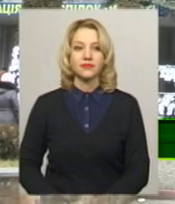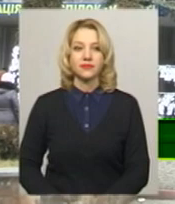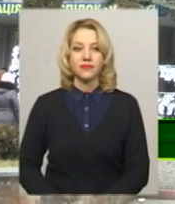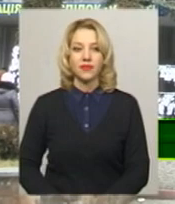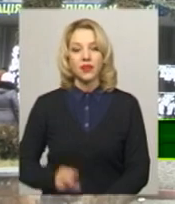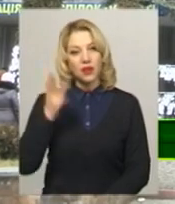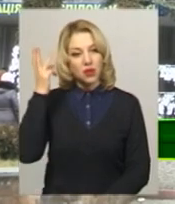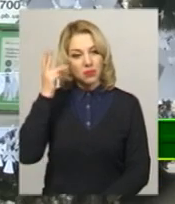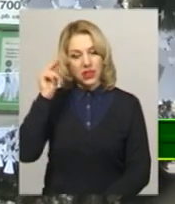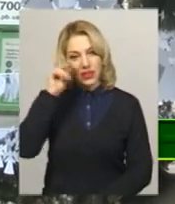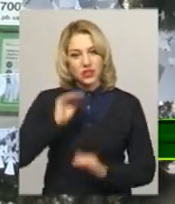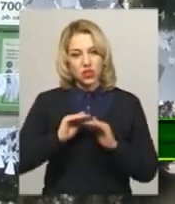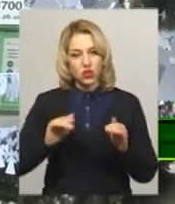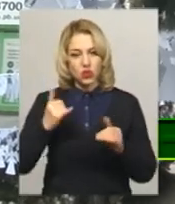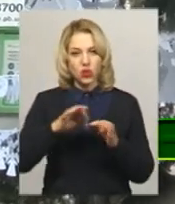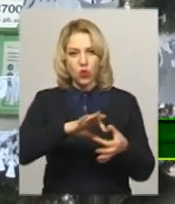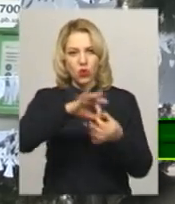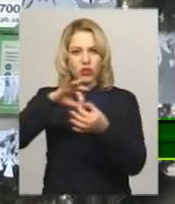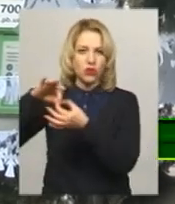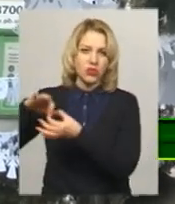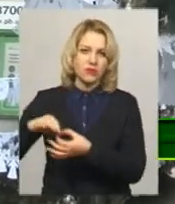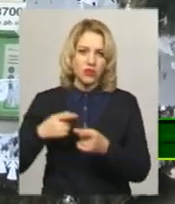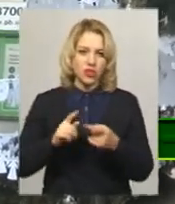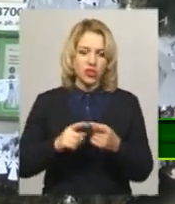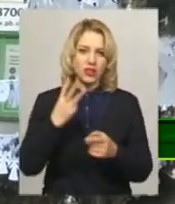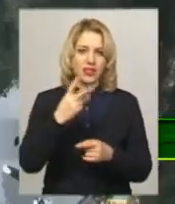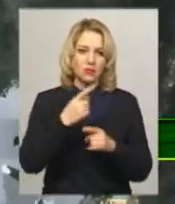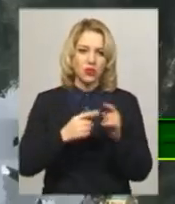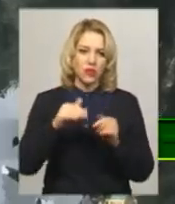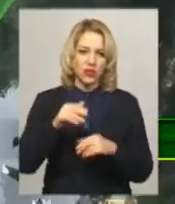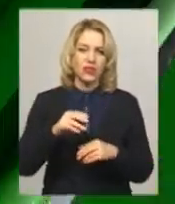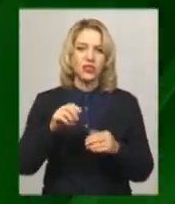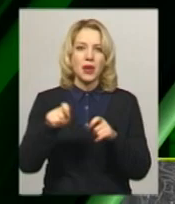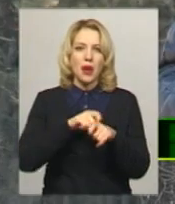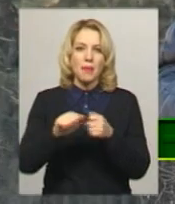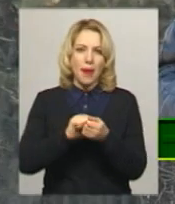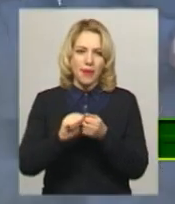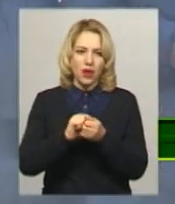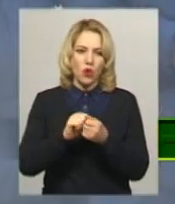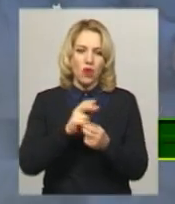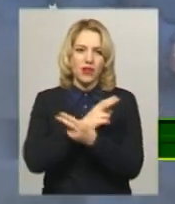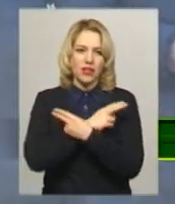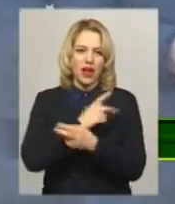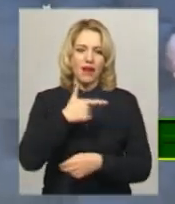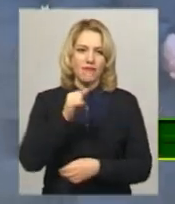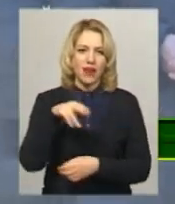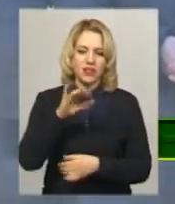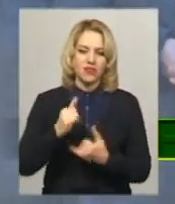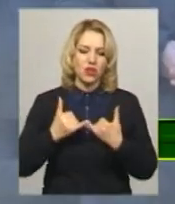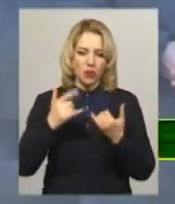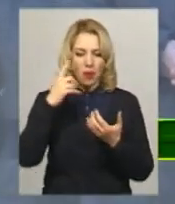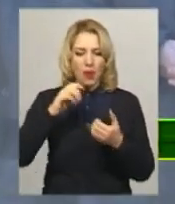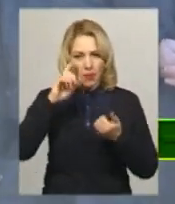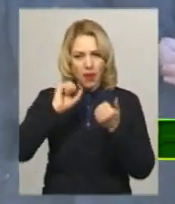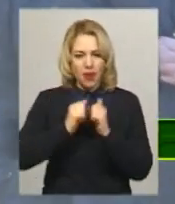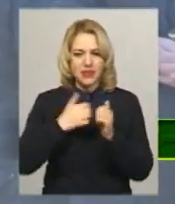Хмельницькі школярі сьогодні розвішали близько 3,5 тисяч паперових янголів. У Гвардійському вшанували пам'ять загиблих під час